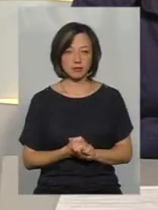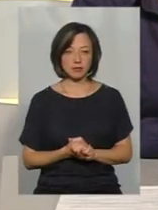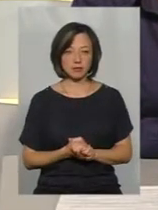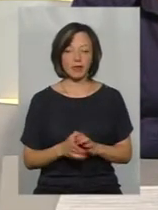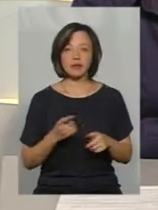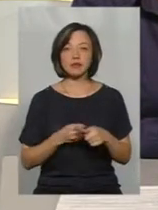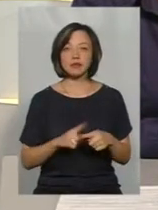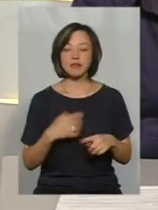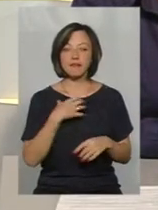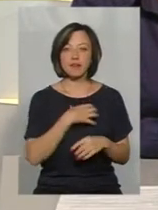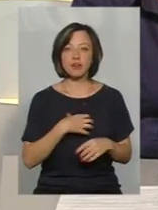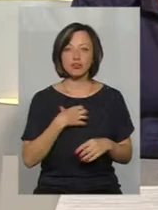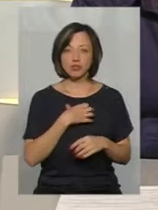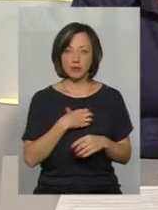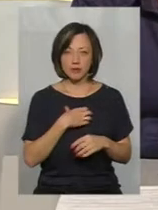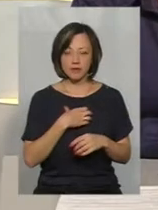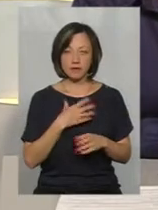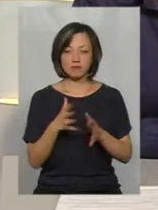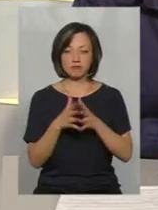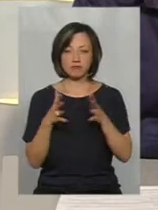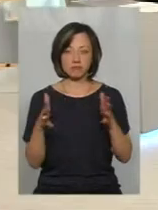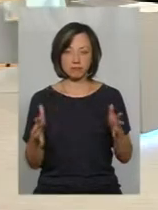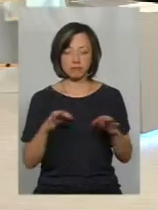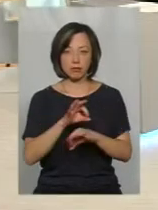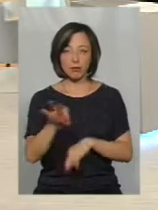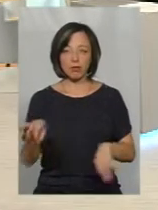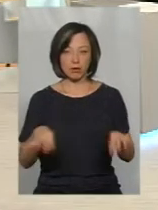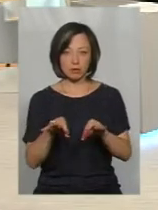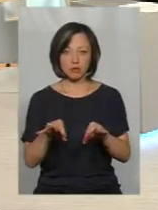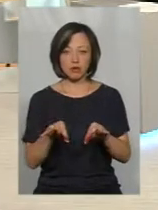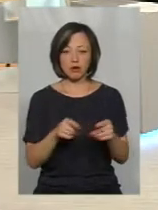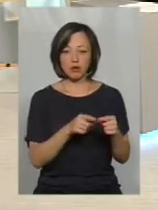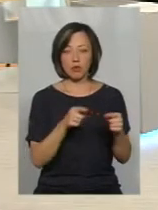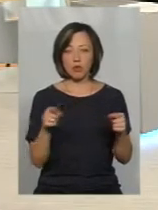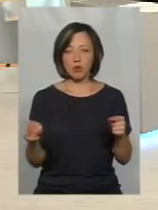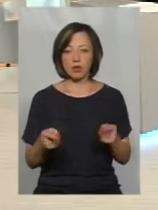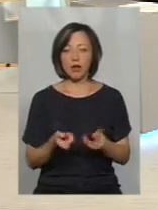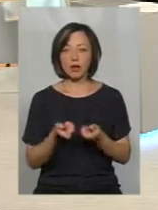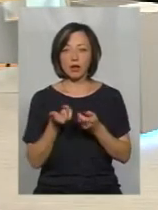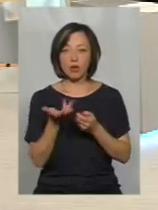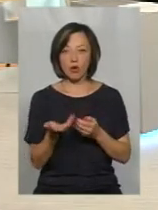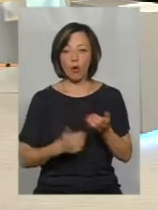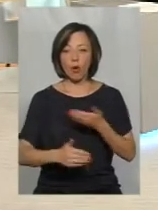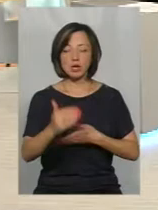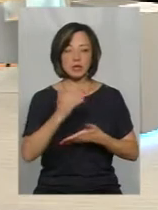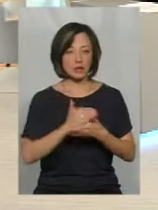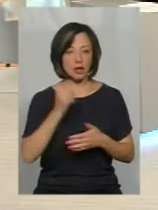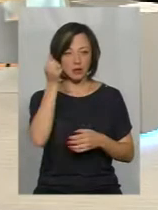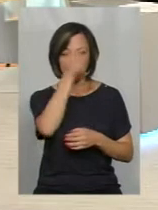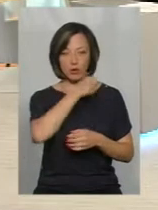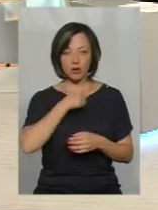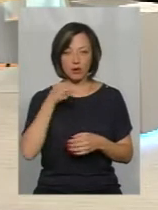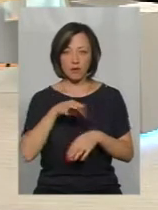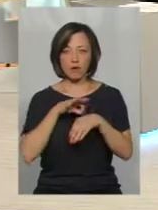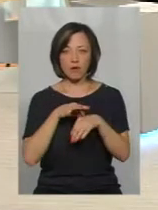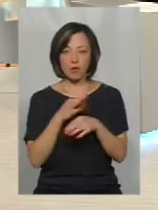Знаковий в своїх масштабах. Вже протягом кількох останніх років робиться ряд